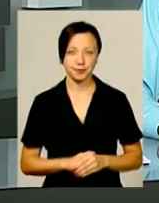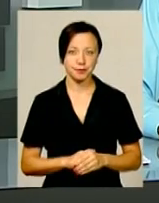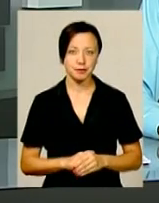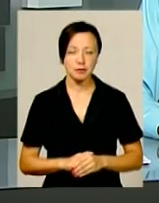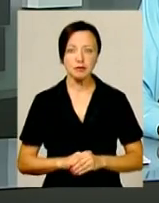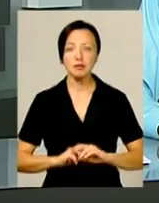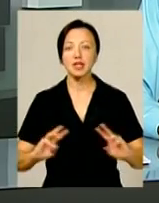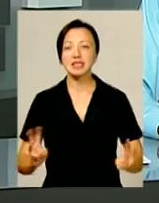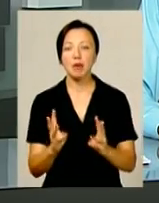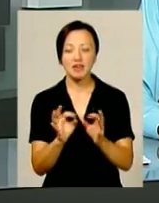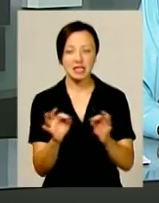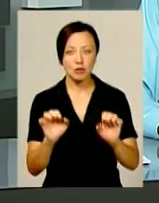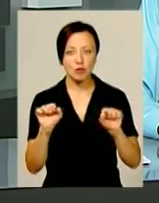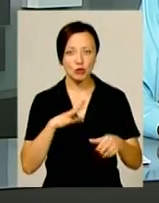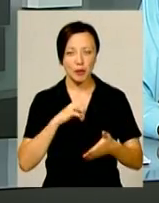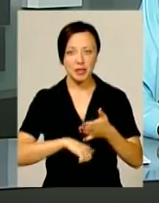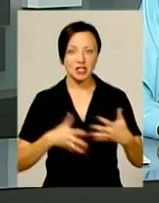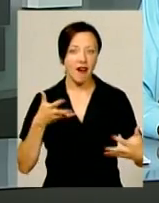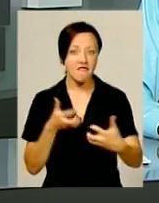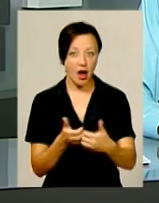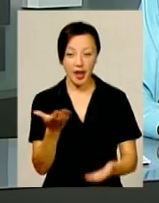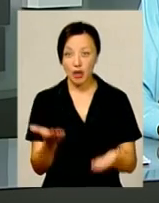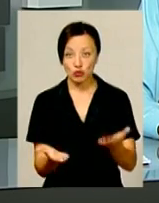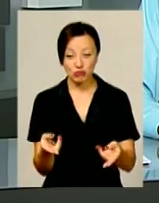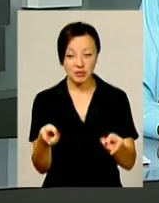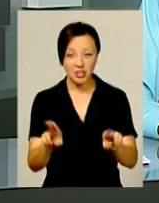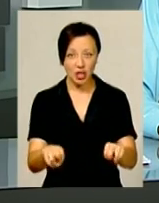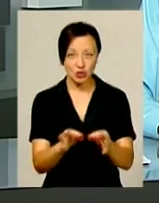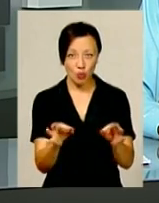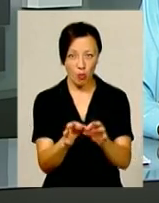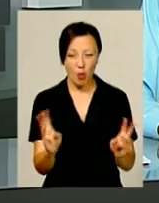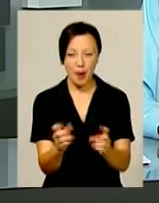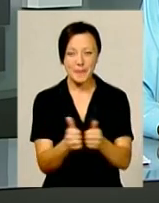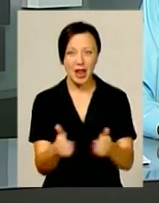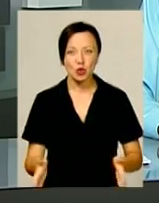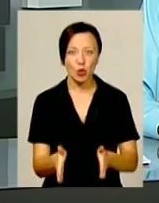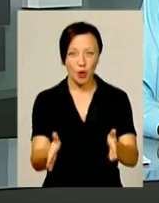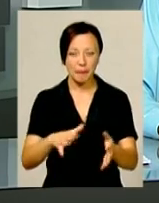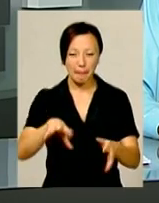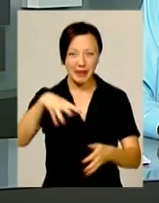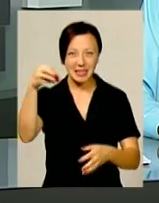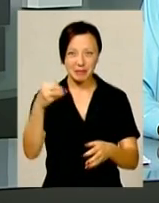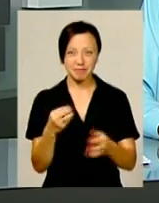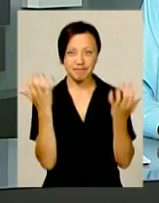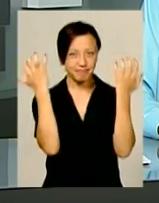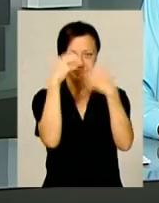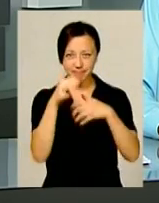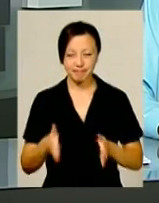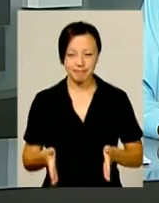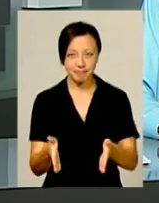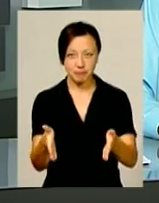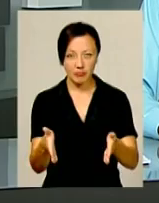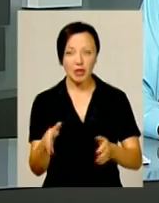Спалювання стерні може стати і причиною аварії. Якщо залишки в рожаю горять поблизу дороги, димова завіса зменшує видимість на